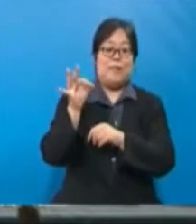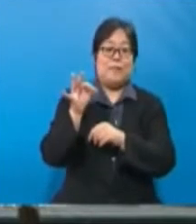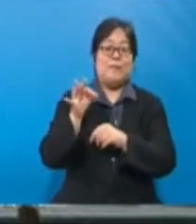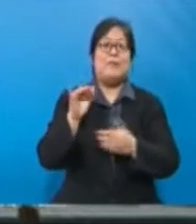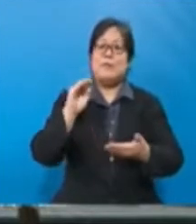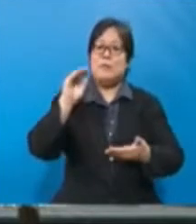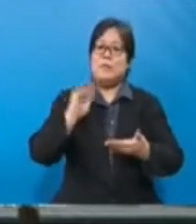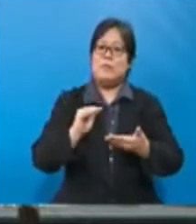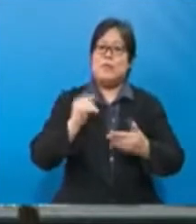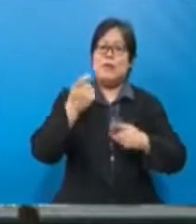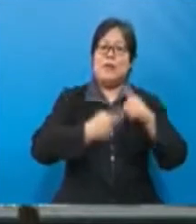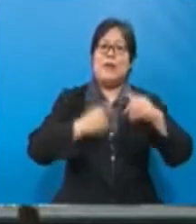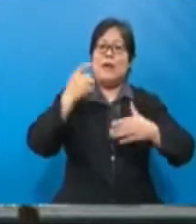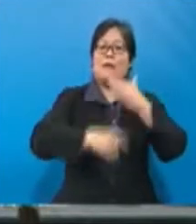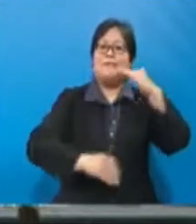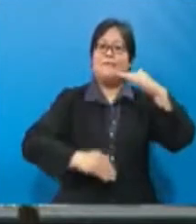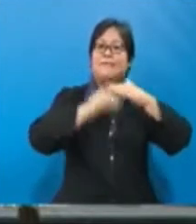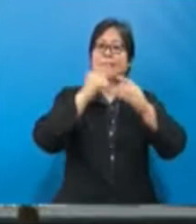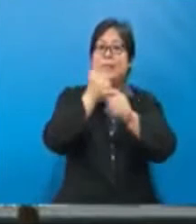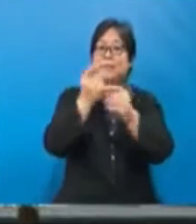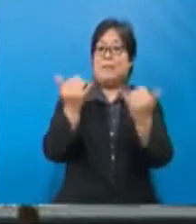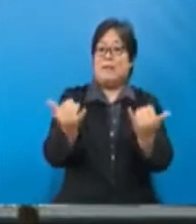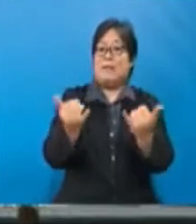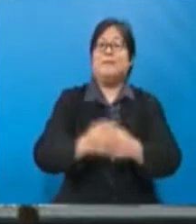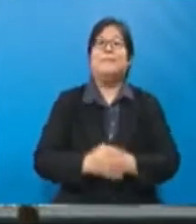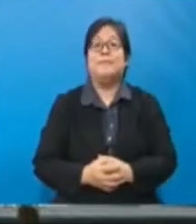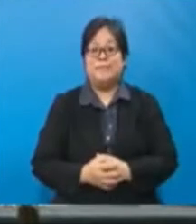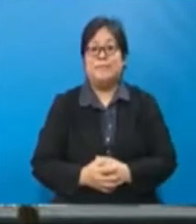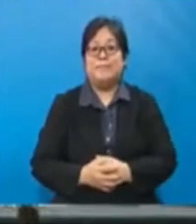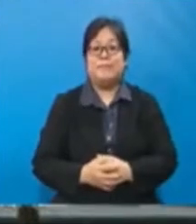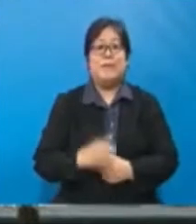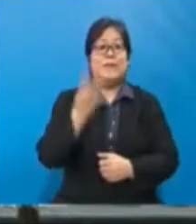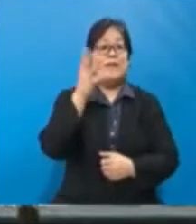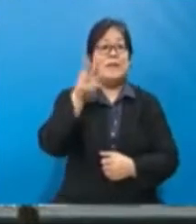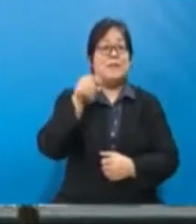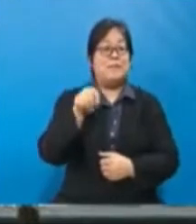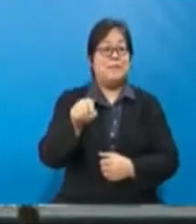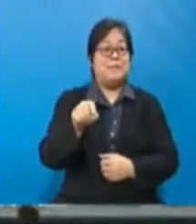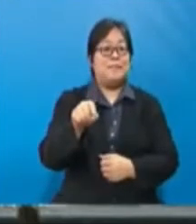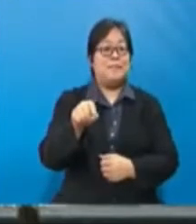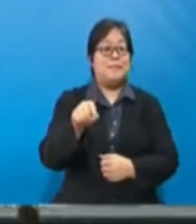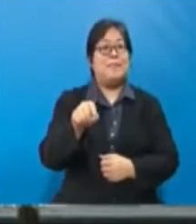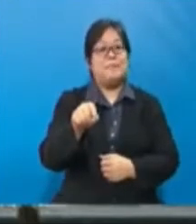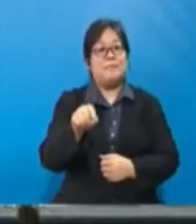Ini lebih rendah dari harga maksimum yang ditetapkan sekarang, iaitu RM16